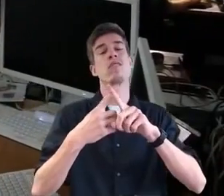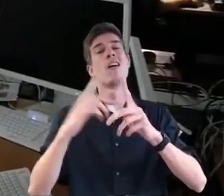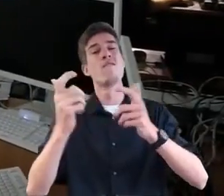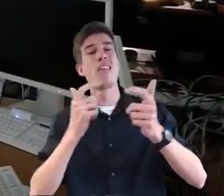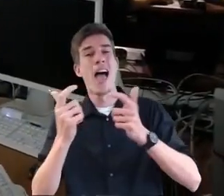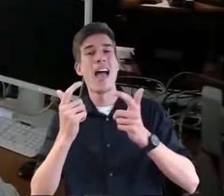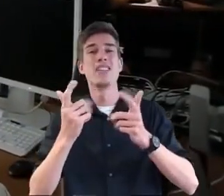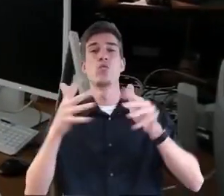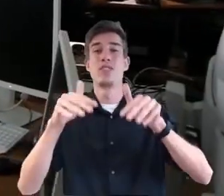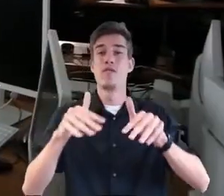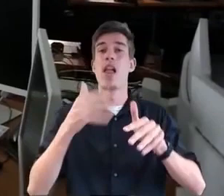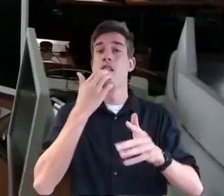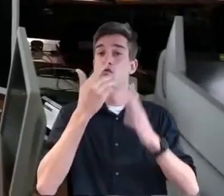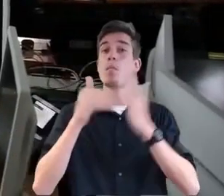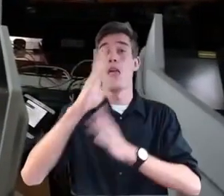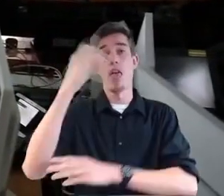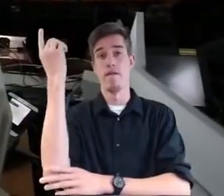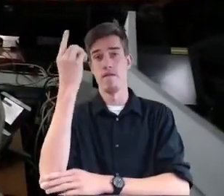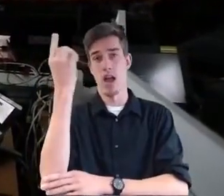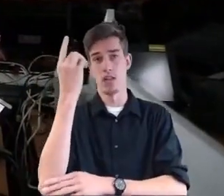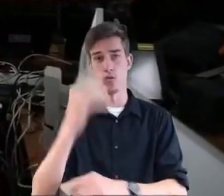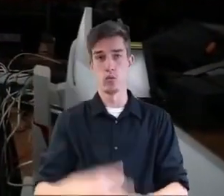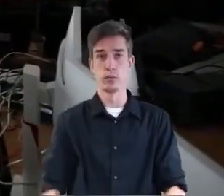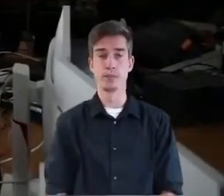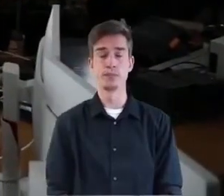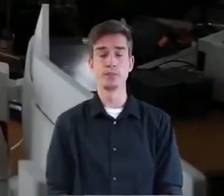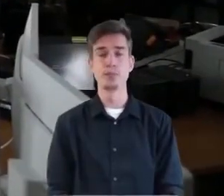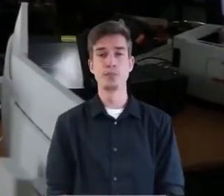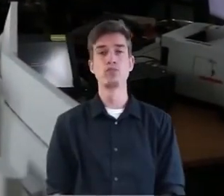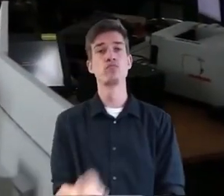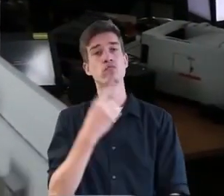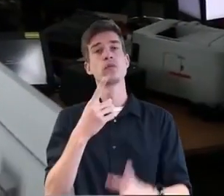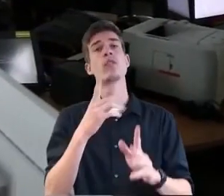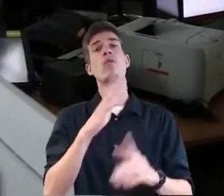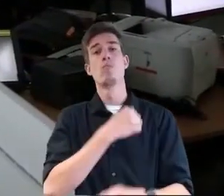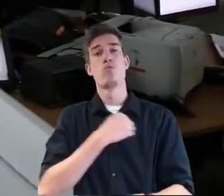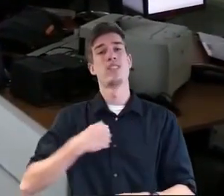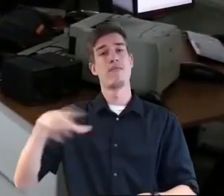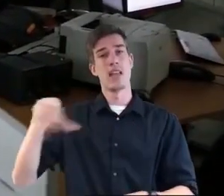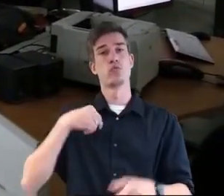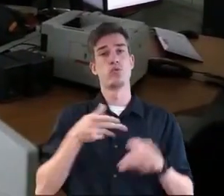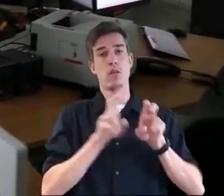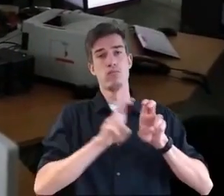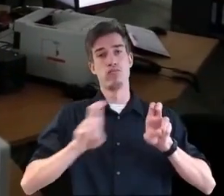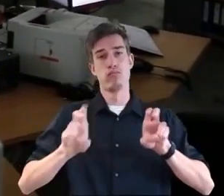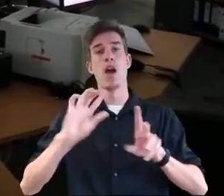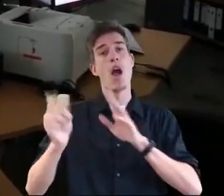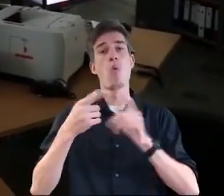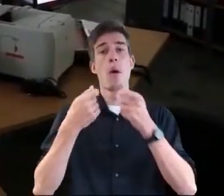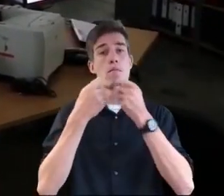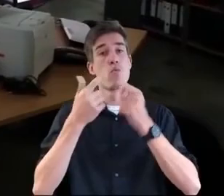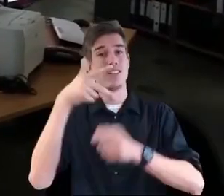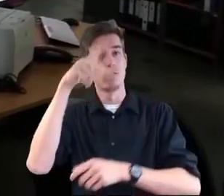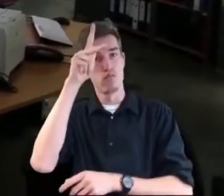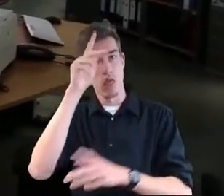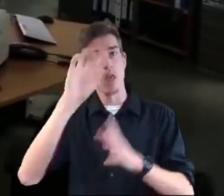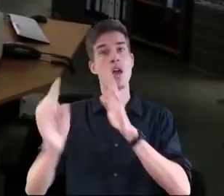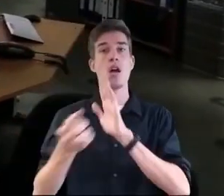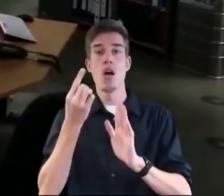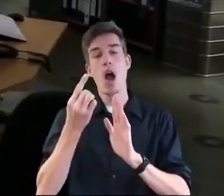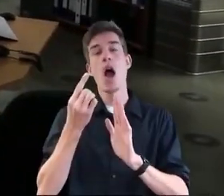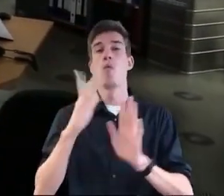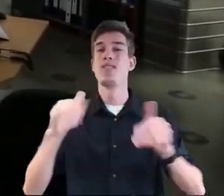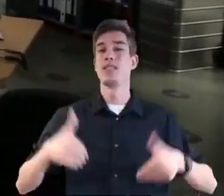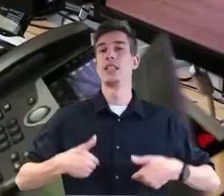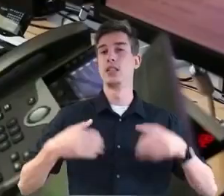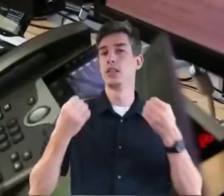Wir sitzen hier im Nationalen Lage- und Führungszentrum zusammen mit der Bundeswehr, der Bundespolizei, sowie Vertretern der Deutschen Flugsicherung